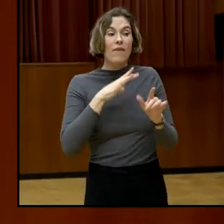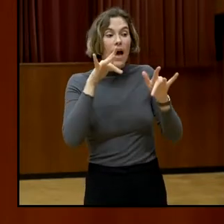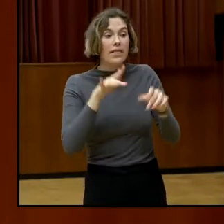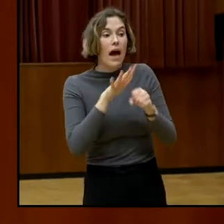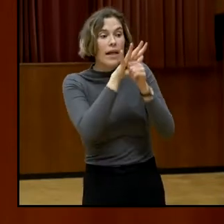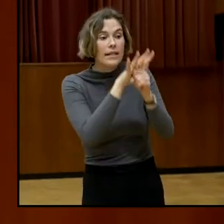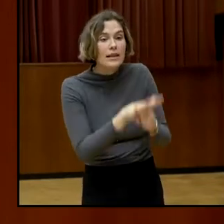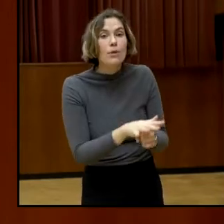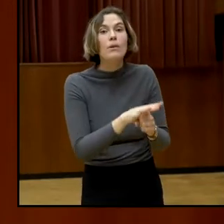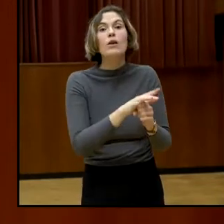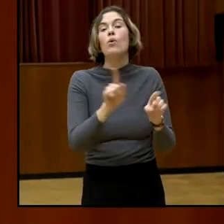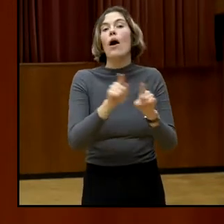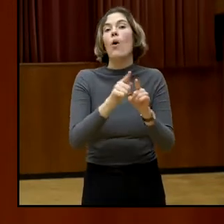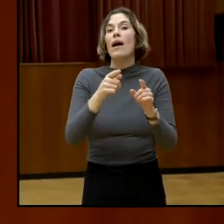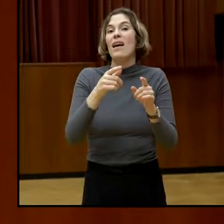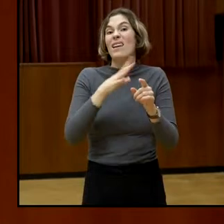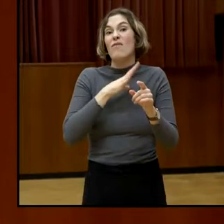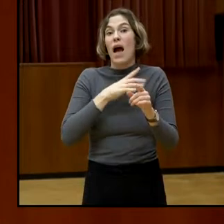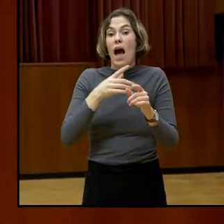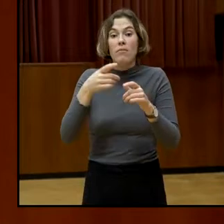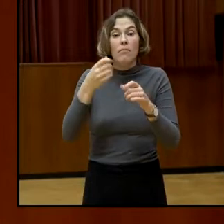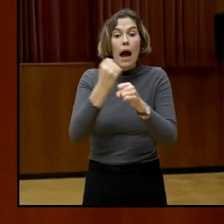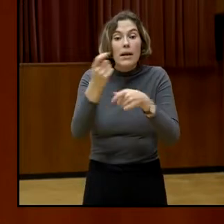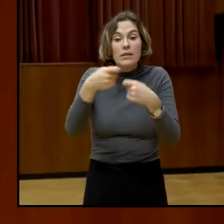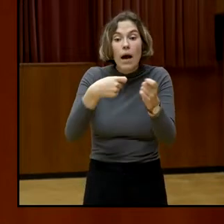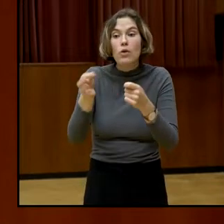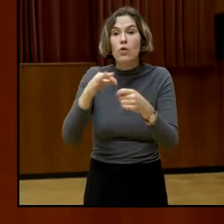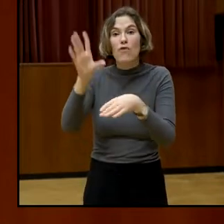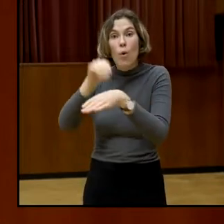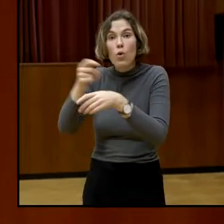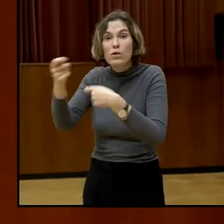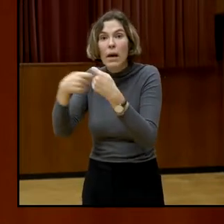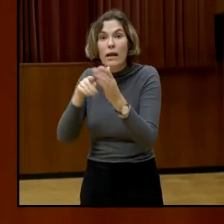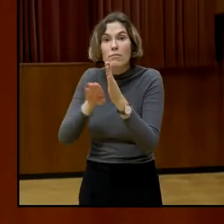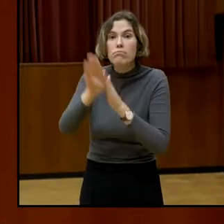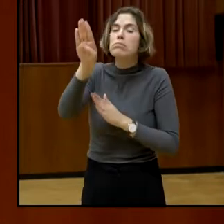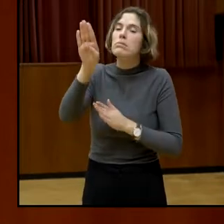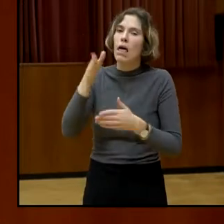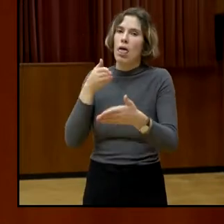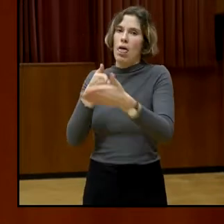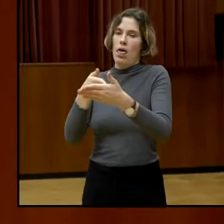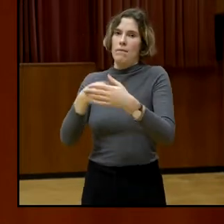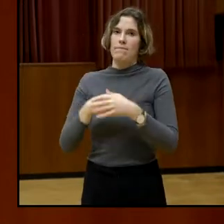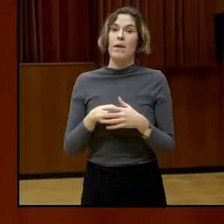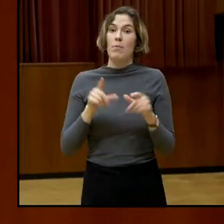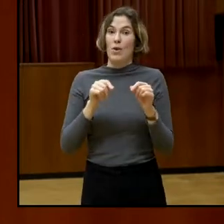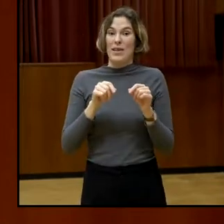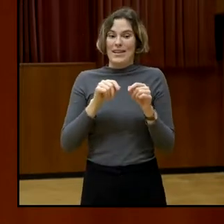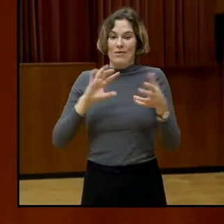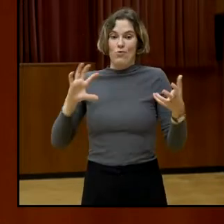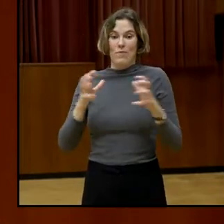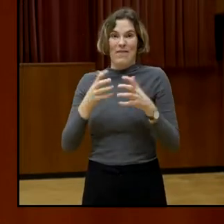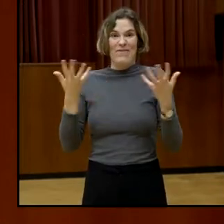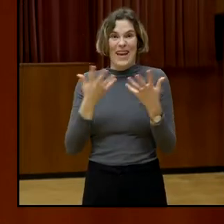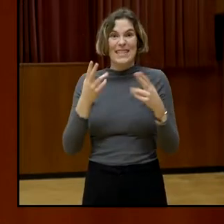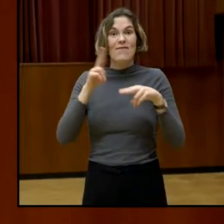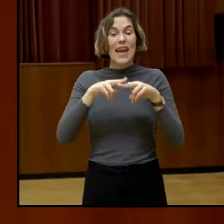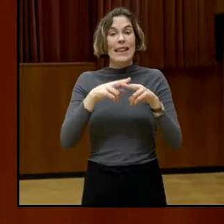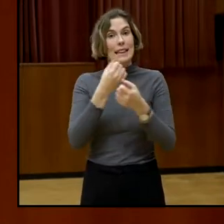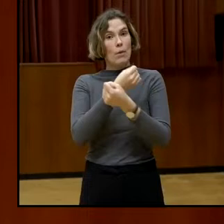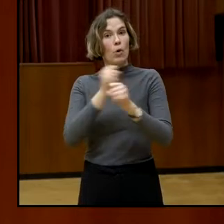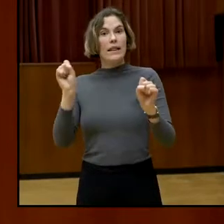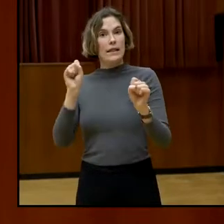erhöht. Zusammengefasst. Wenn unsere Jugendlichen von der Demokratie ausgeschlossen werden, wenn die Chance der demokratischen